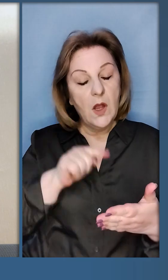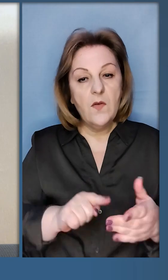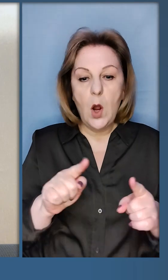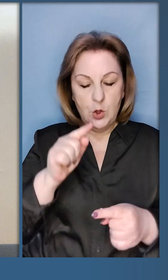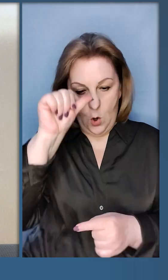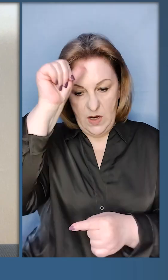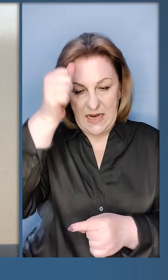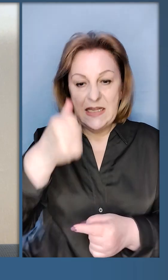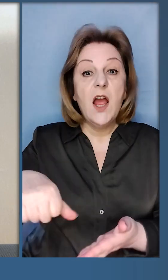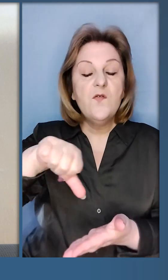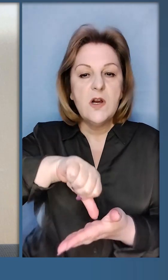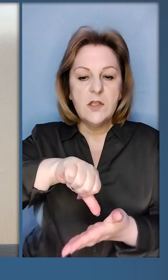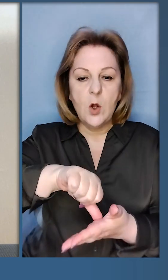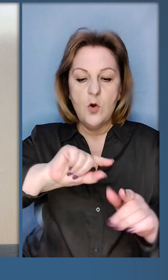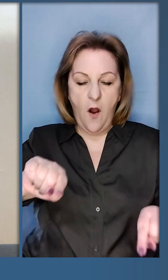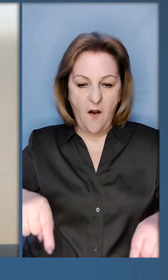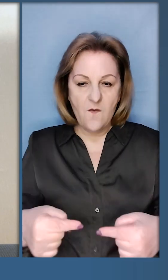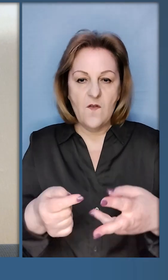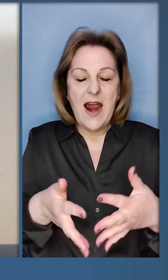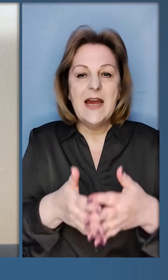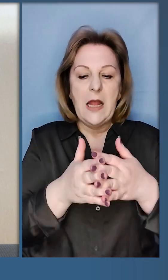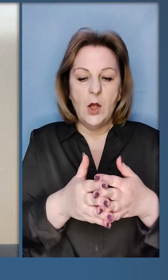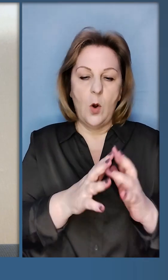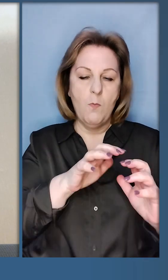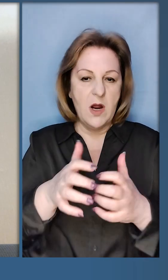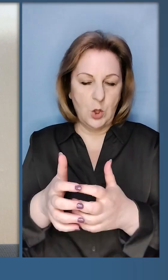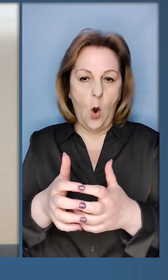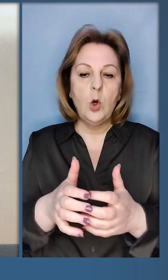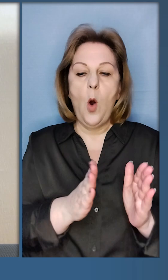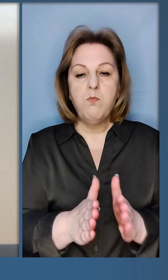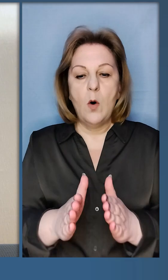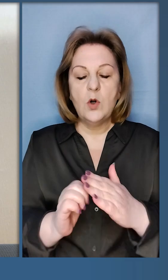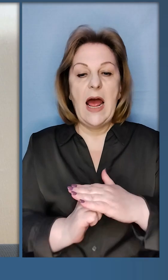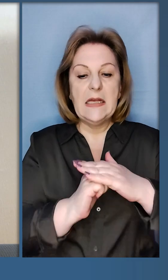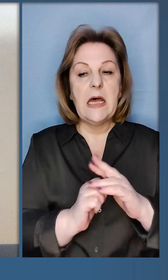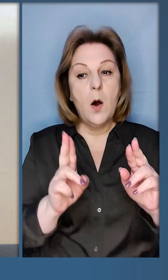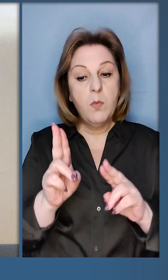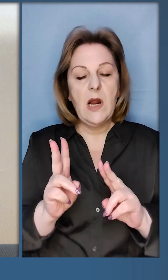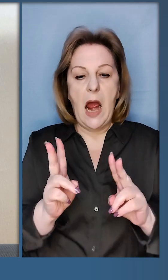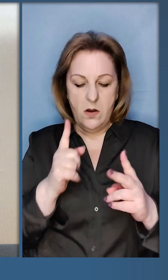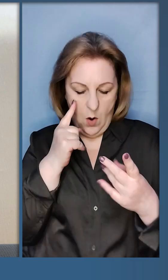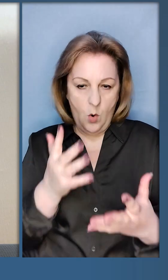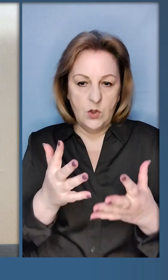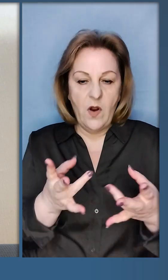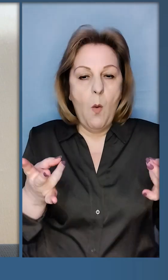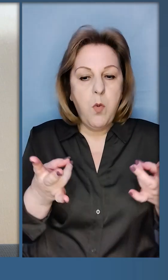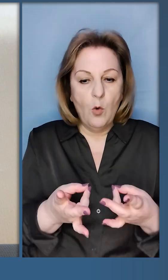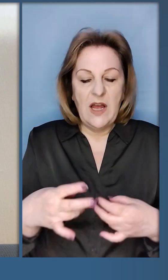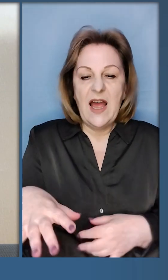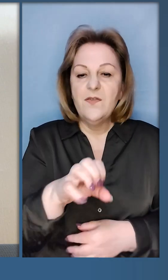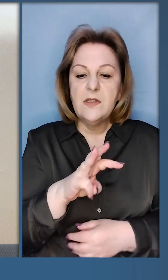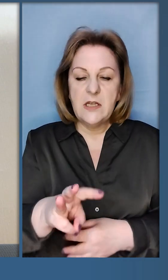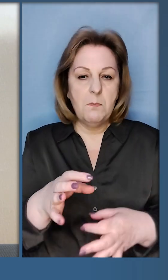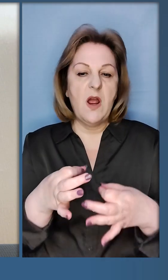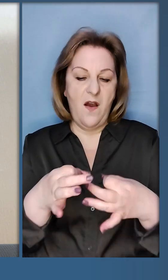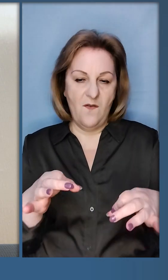зможливого. Вірю, що Індія візьме участь у відновленні міжнародного порядку, заснованого на правилах, які очевидно